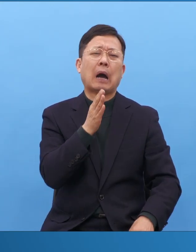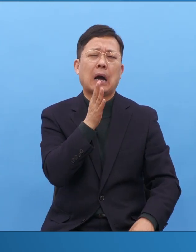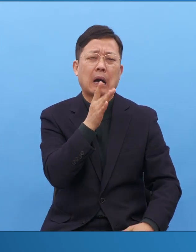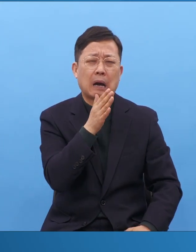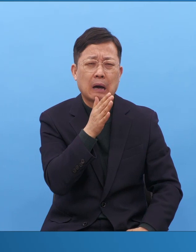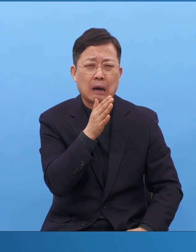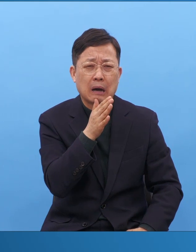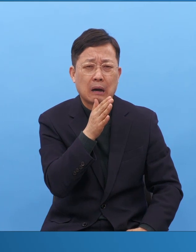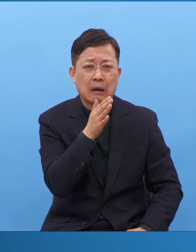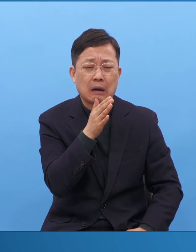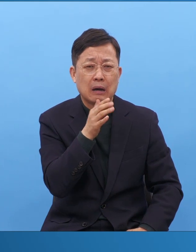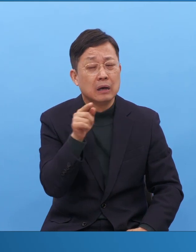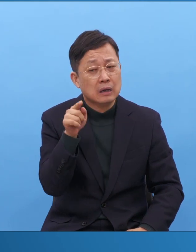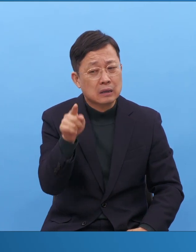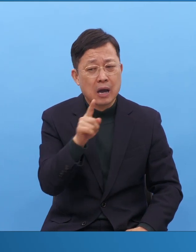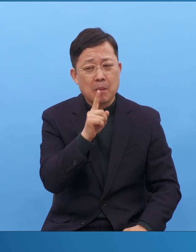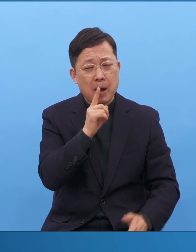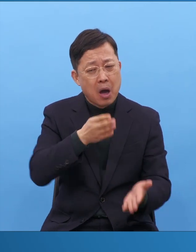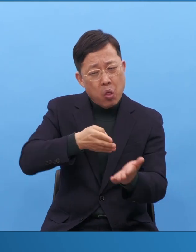그래서 그로 사람이 몰리는 거요.